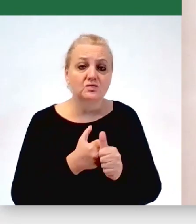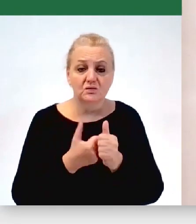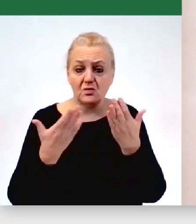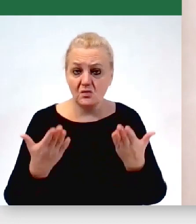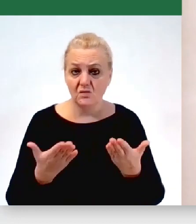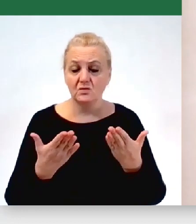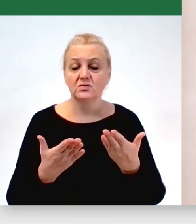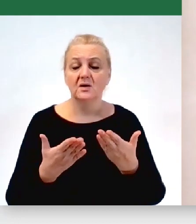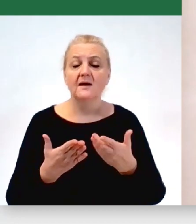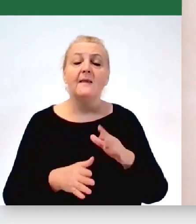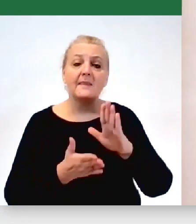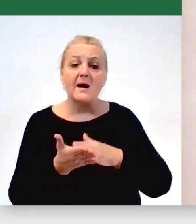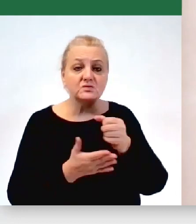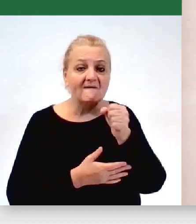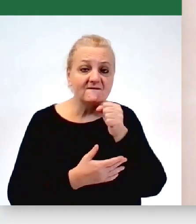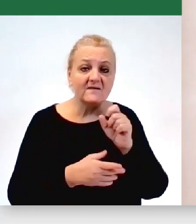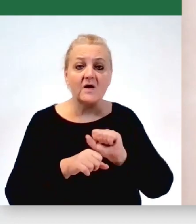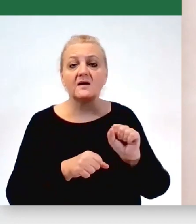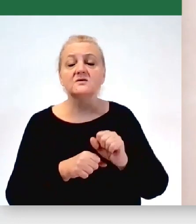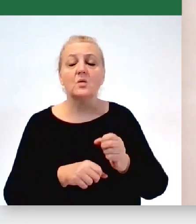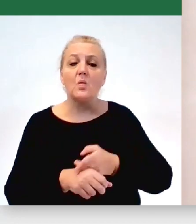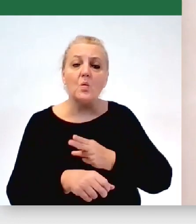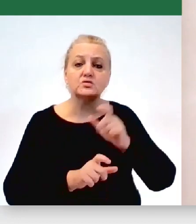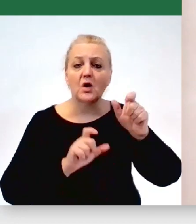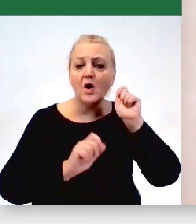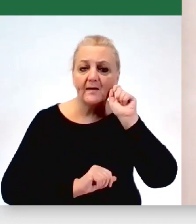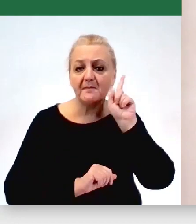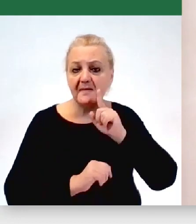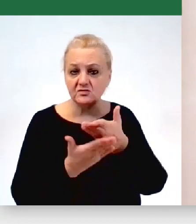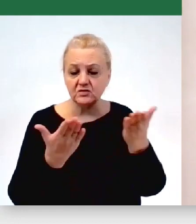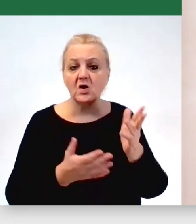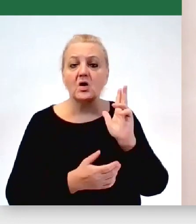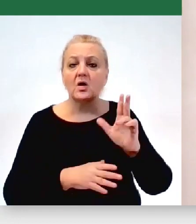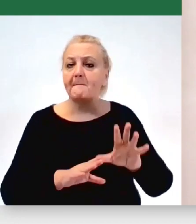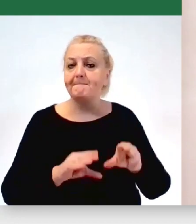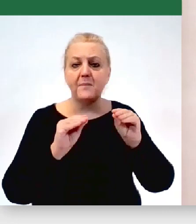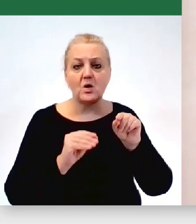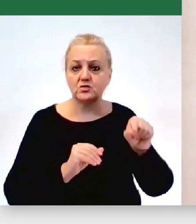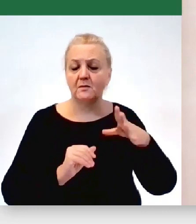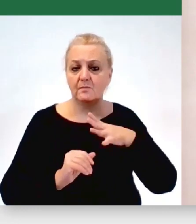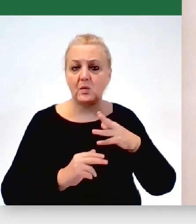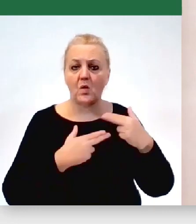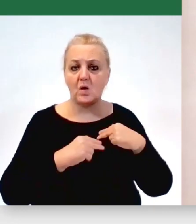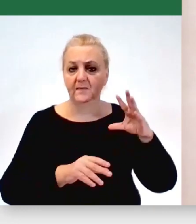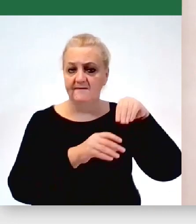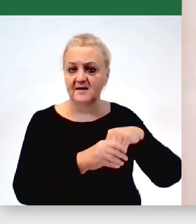wywiady z urzędnikami czy urzędniczkami, którzy od początku funkcjonują w tym komitecie,